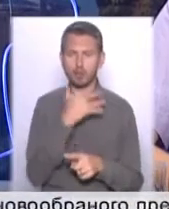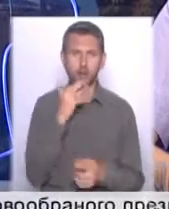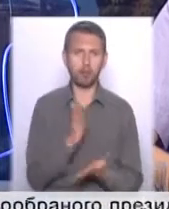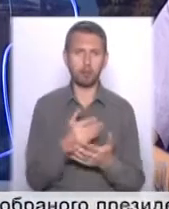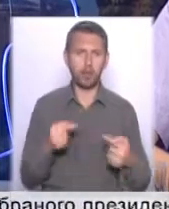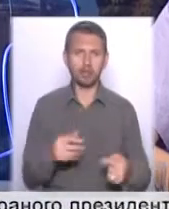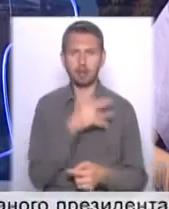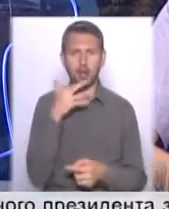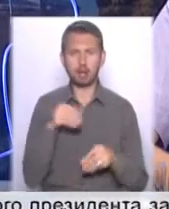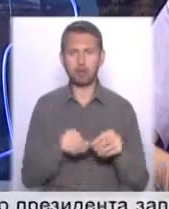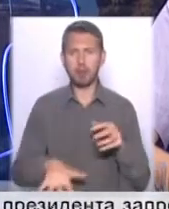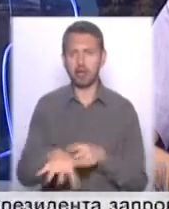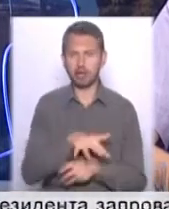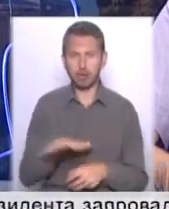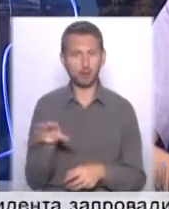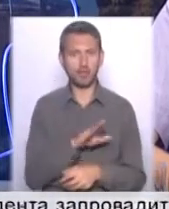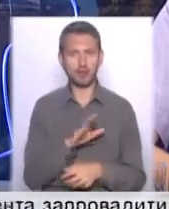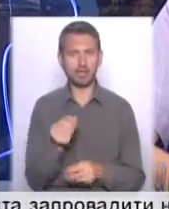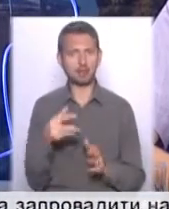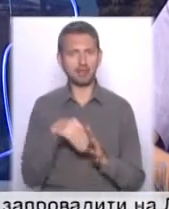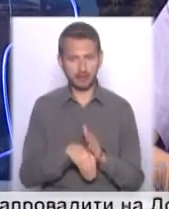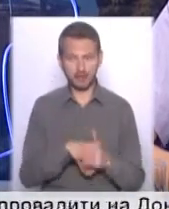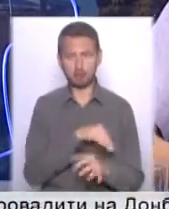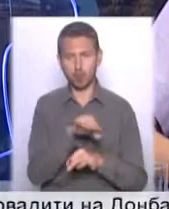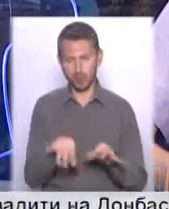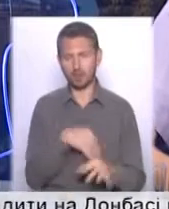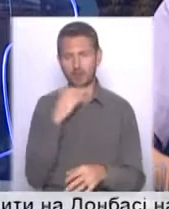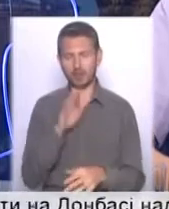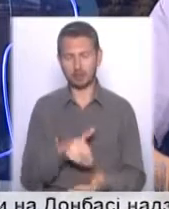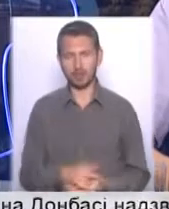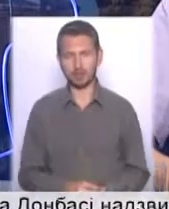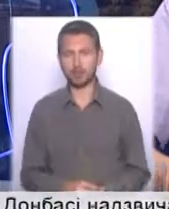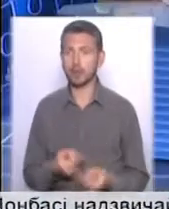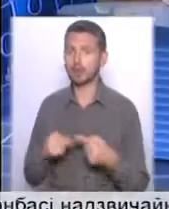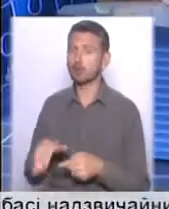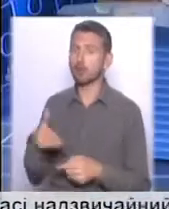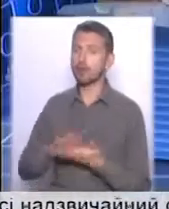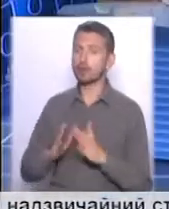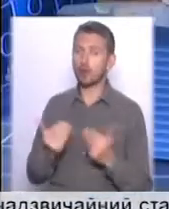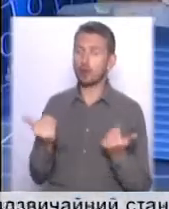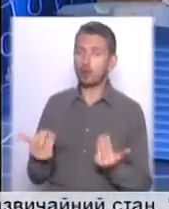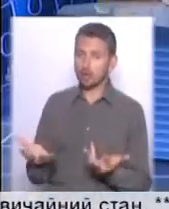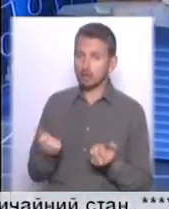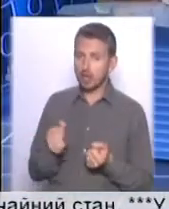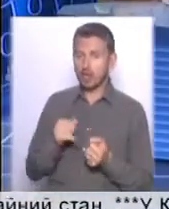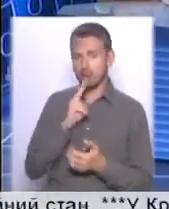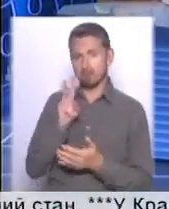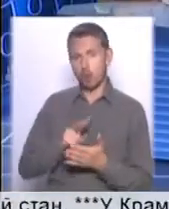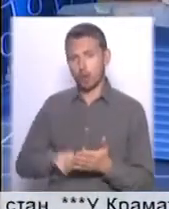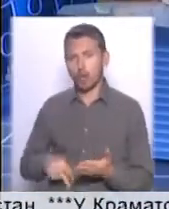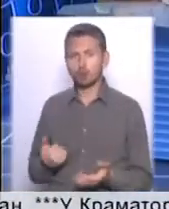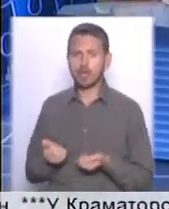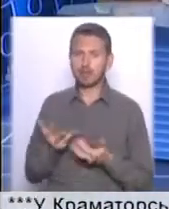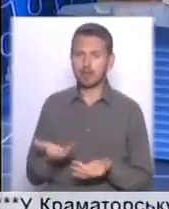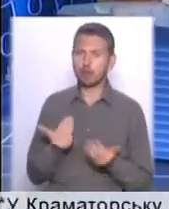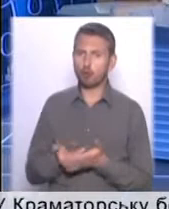багато земельних ділянок, і ще на всі інвестиційні проєкти вистачить. Ну, з іншого боку, ситуацію на сьогодні взяти і проглянути, скажімо так, наскільки